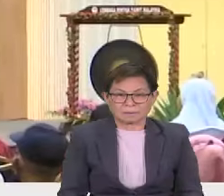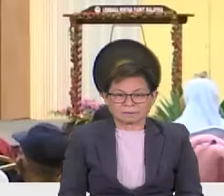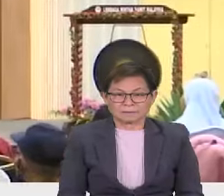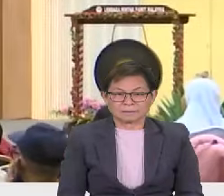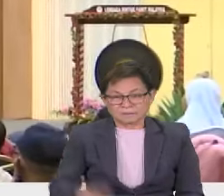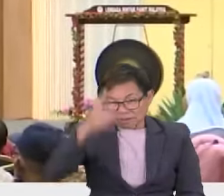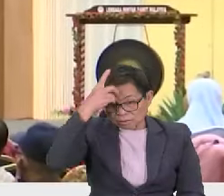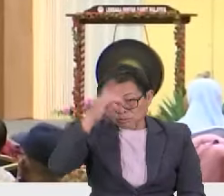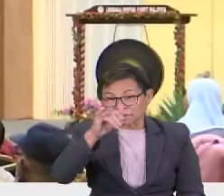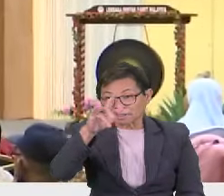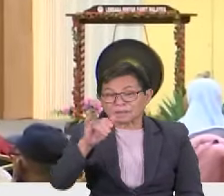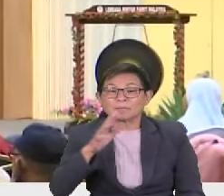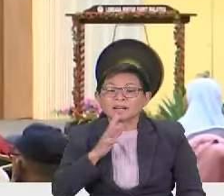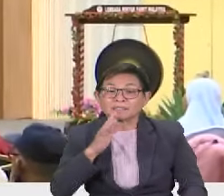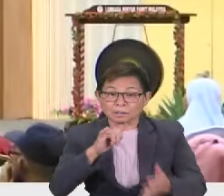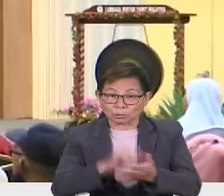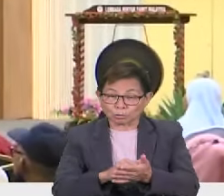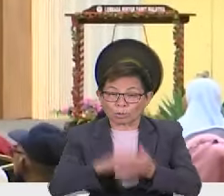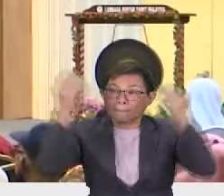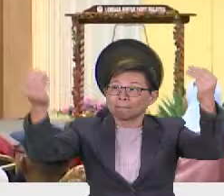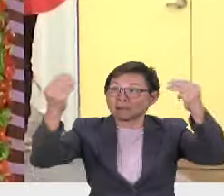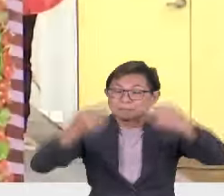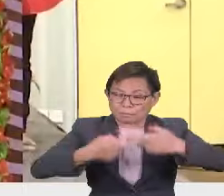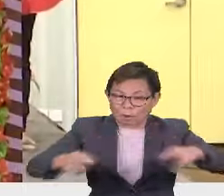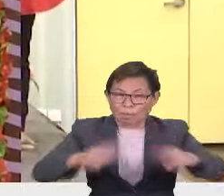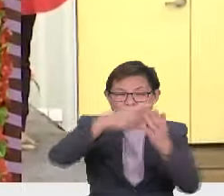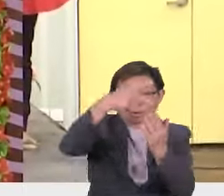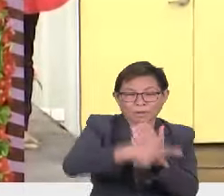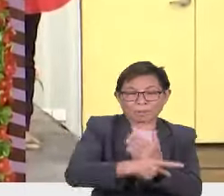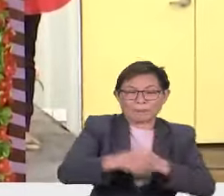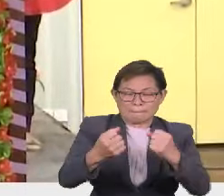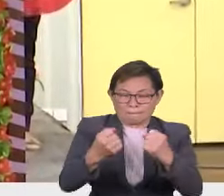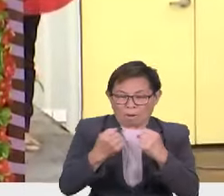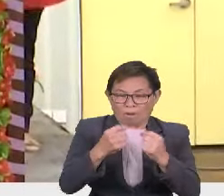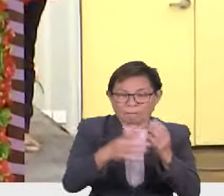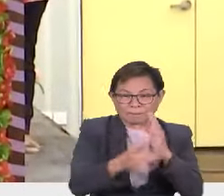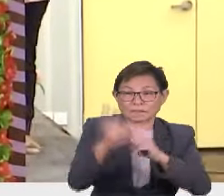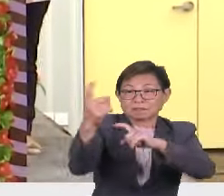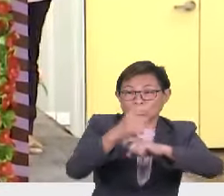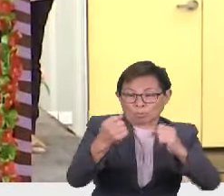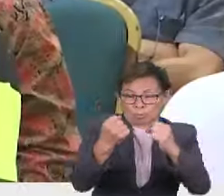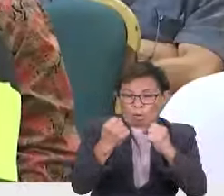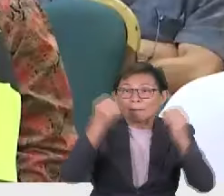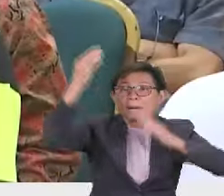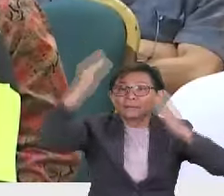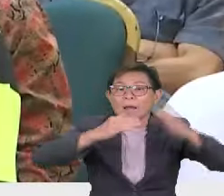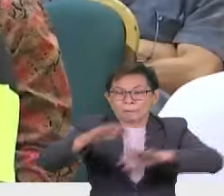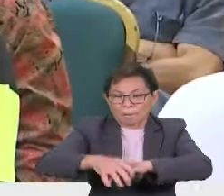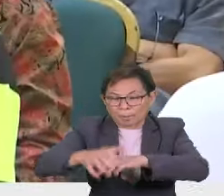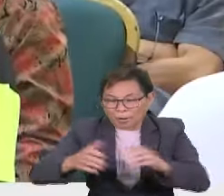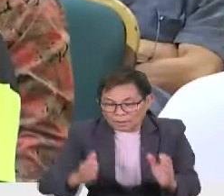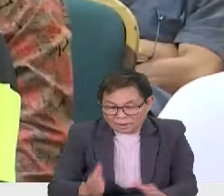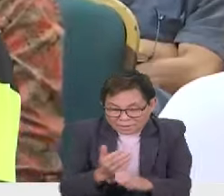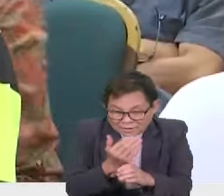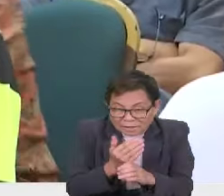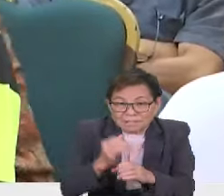Datuk Siti Aminah berkata demikian dalam Majlis Perasmian Program Pemantapan Minyak Sawit Mampan Malaysia, Pekebun Kecil